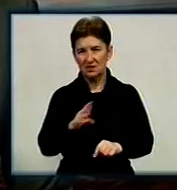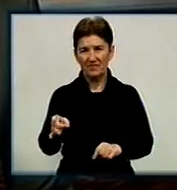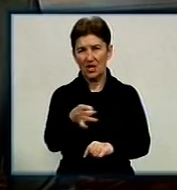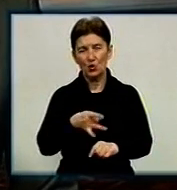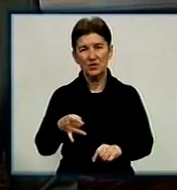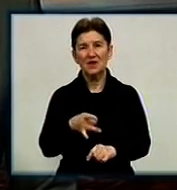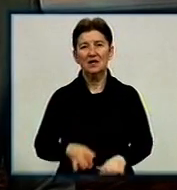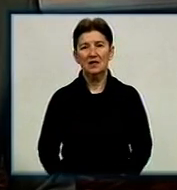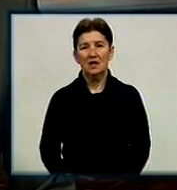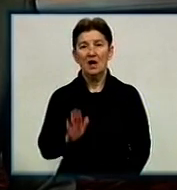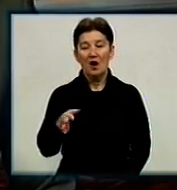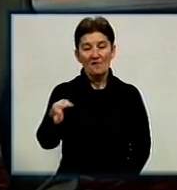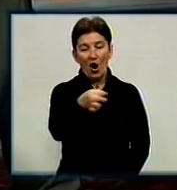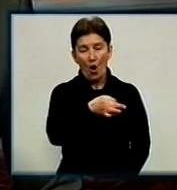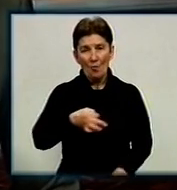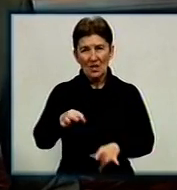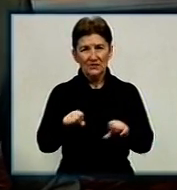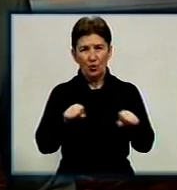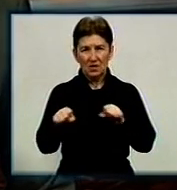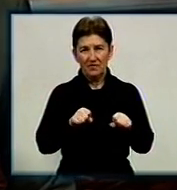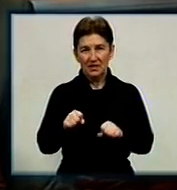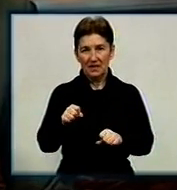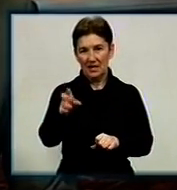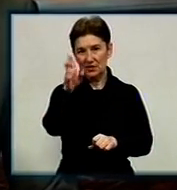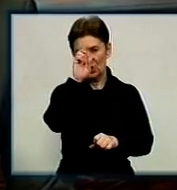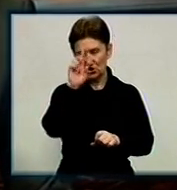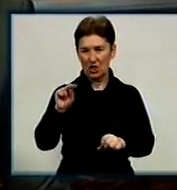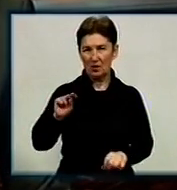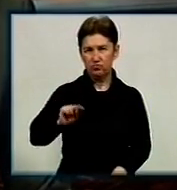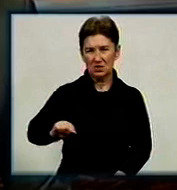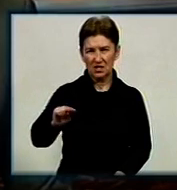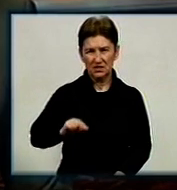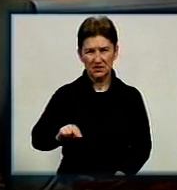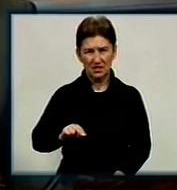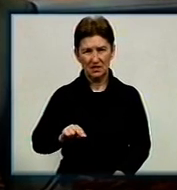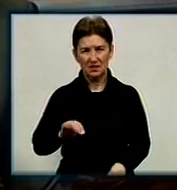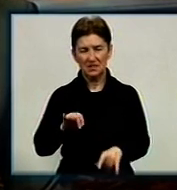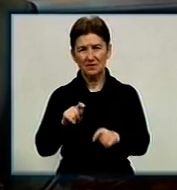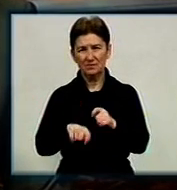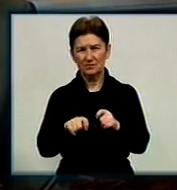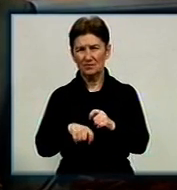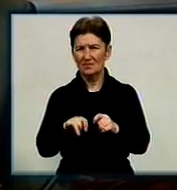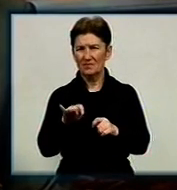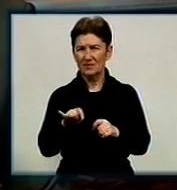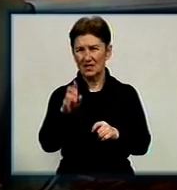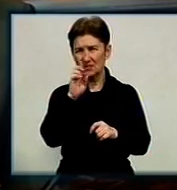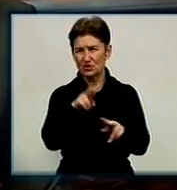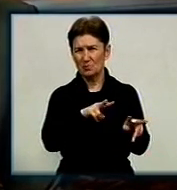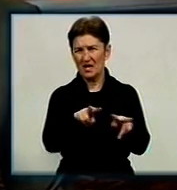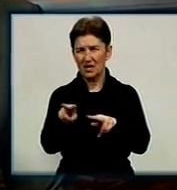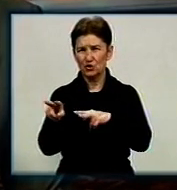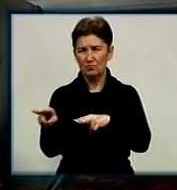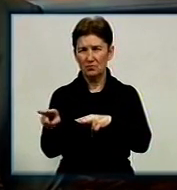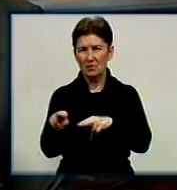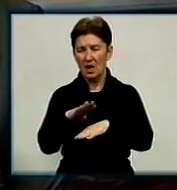В області створили управління Держпраці. Воно об'єднує собі функції інспекції з питань праці та управління Держгірпромнагляду.